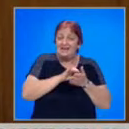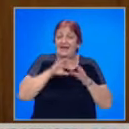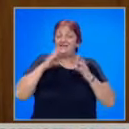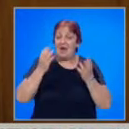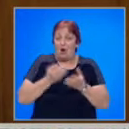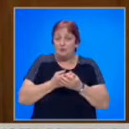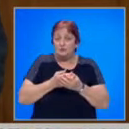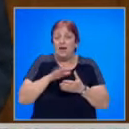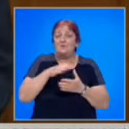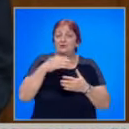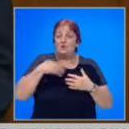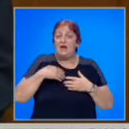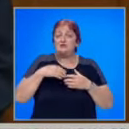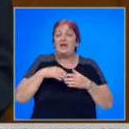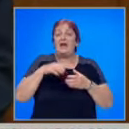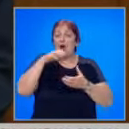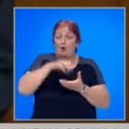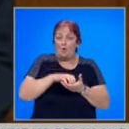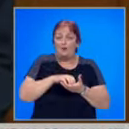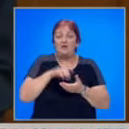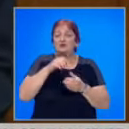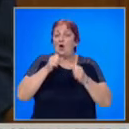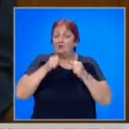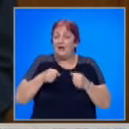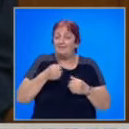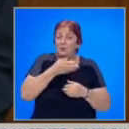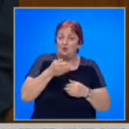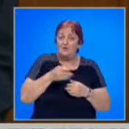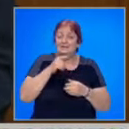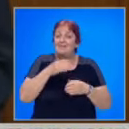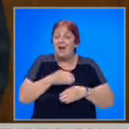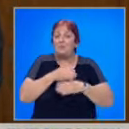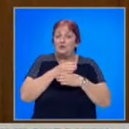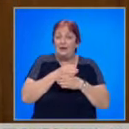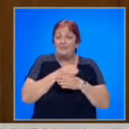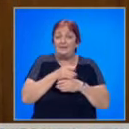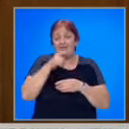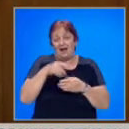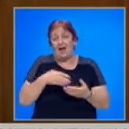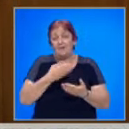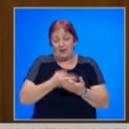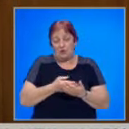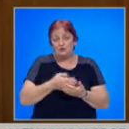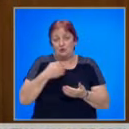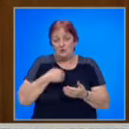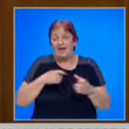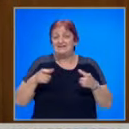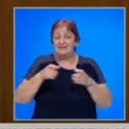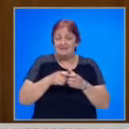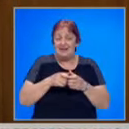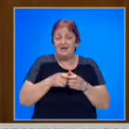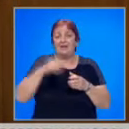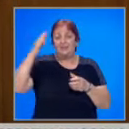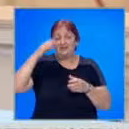общи между нашите парламентарни групи, ще очакваме от вас да подкрепите така предложения от нас състав